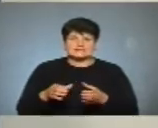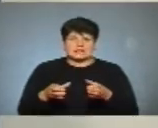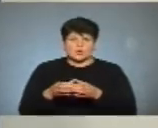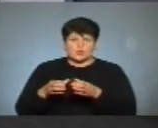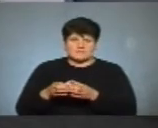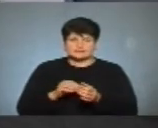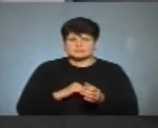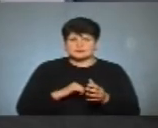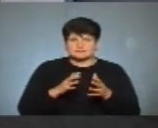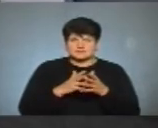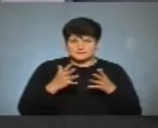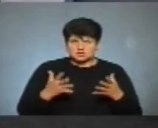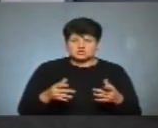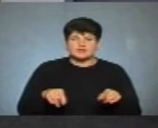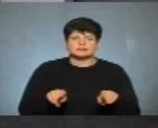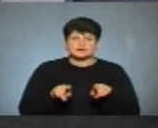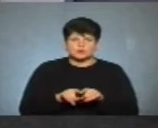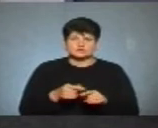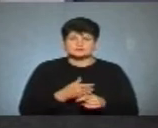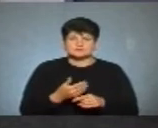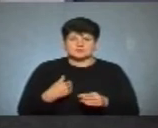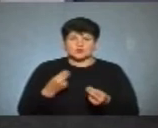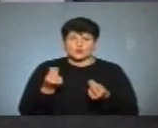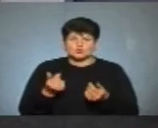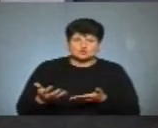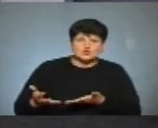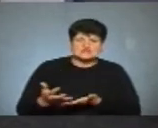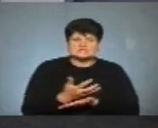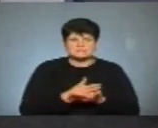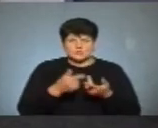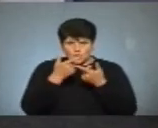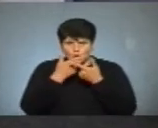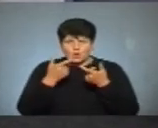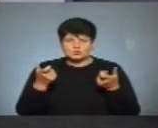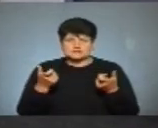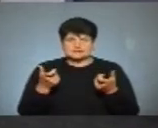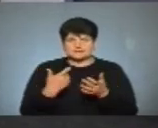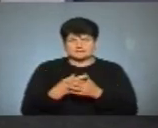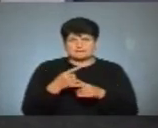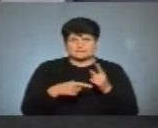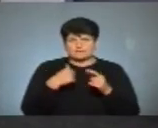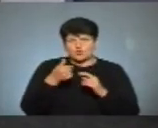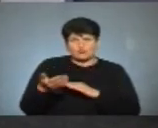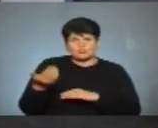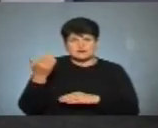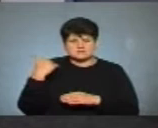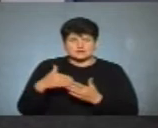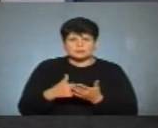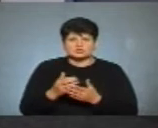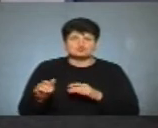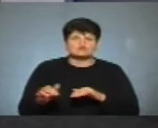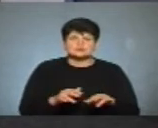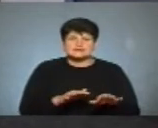найбільше. Але також ми коштосбір оголосили близько півроку тому на політичну